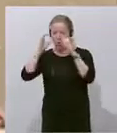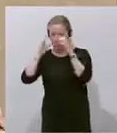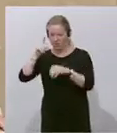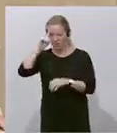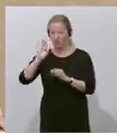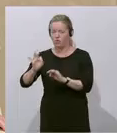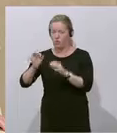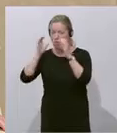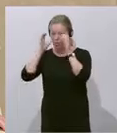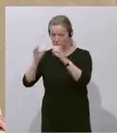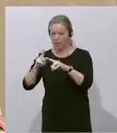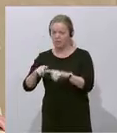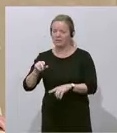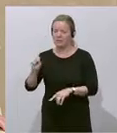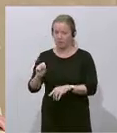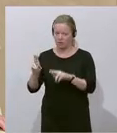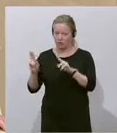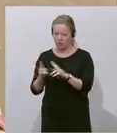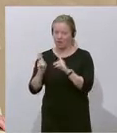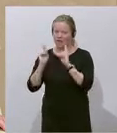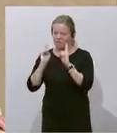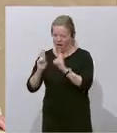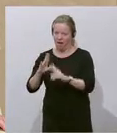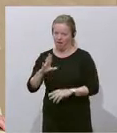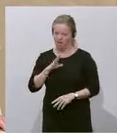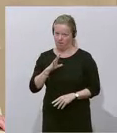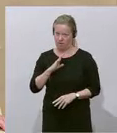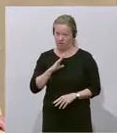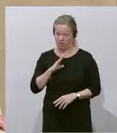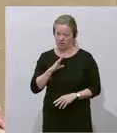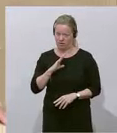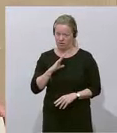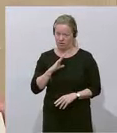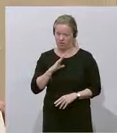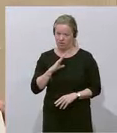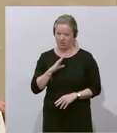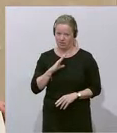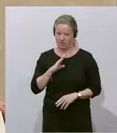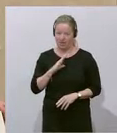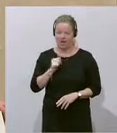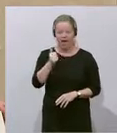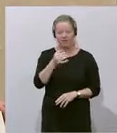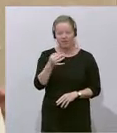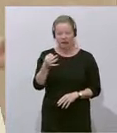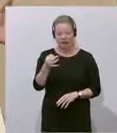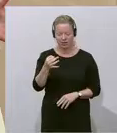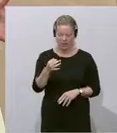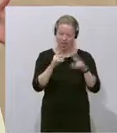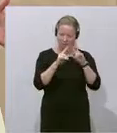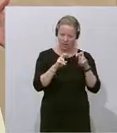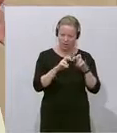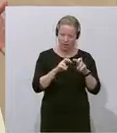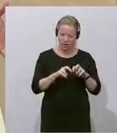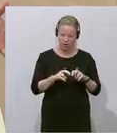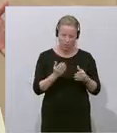es für die ÖVP und für Sebastian Kurz brandgefährlich ist. Wenn sich nach einem Tag Ermittlungen ein Vergleich